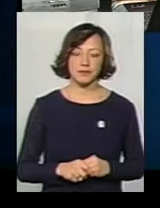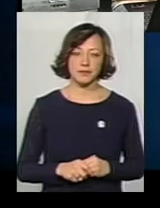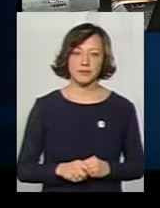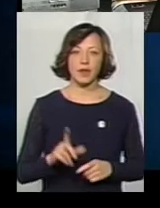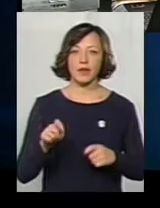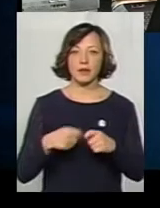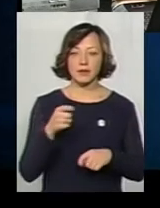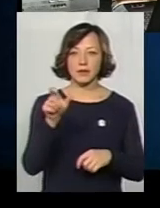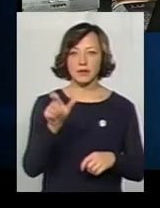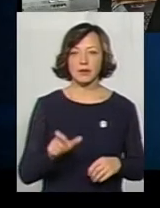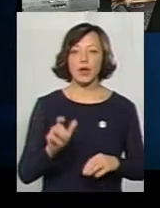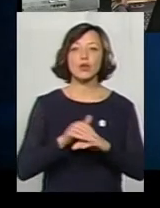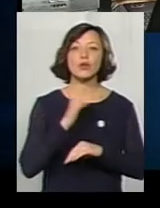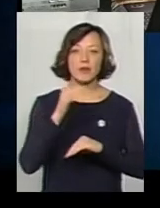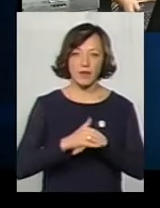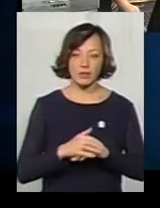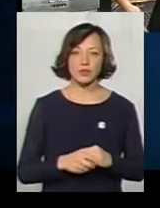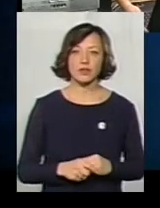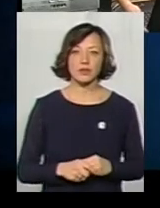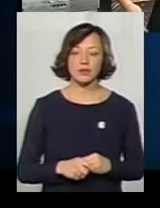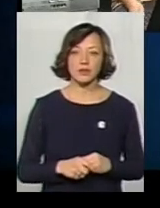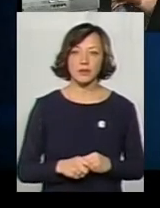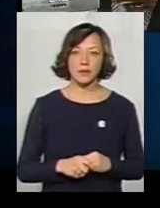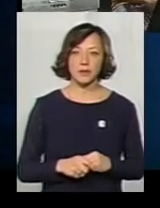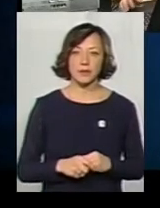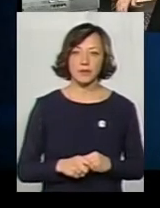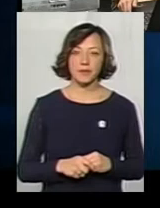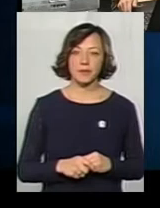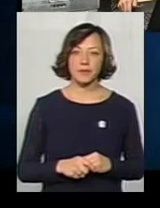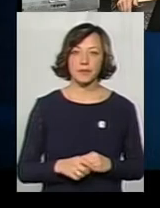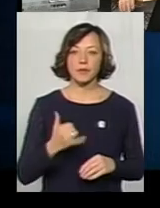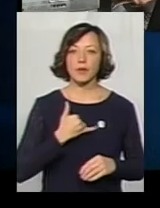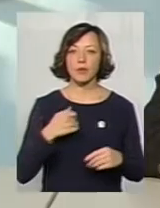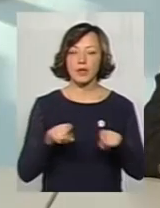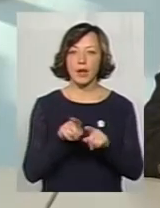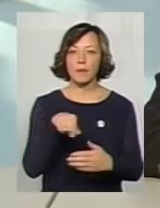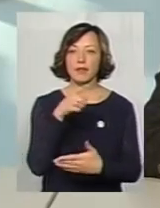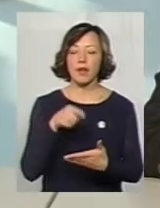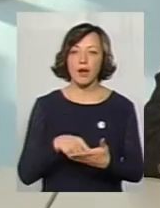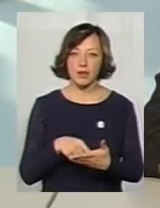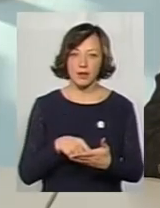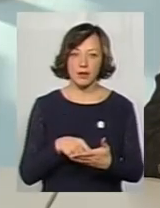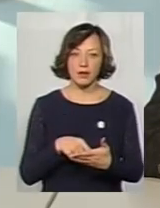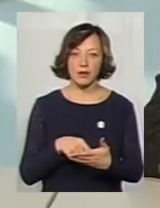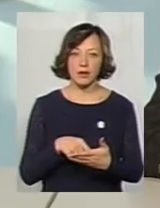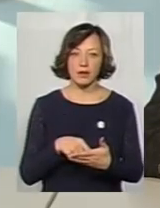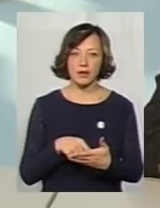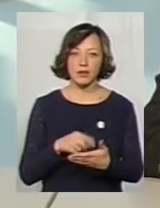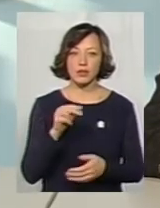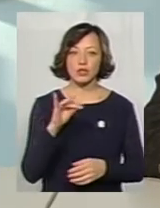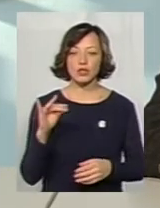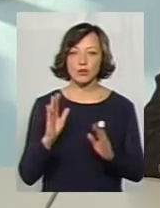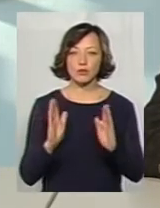Напевно, глядача немає? О, є. Добрий вечір. Добрий вечір, у мене таке питання. У мене старе питання, чи